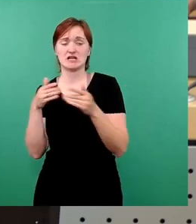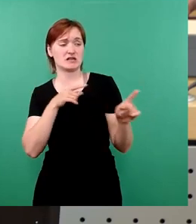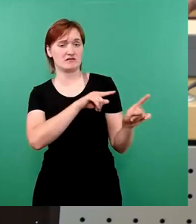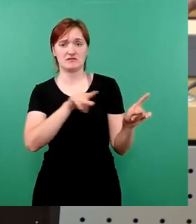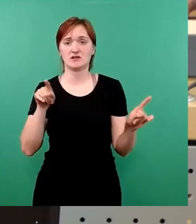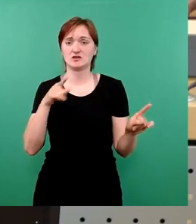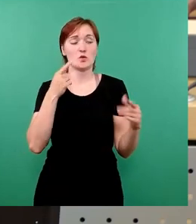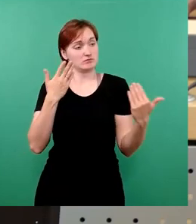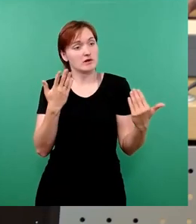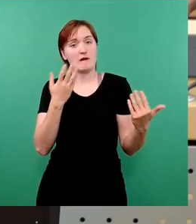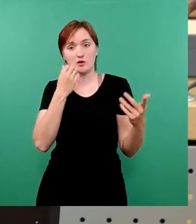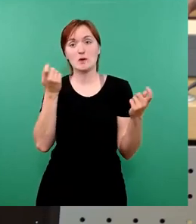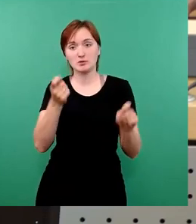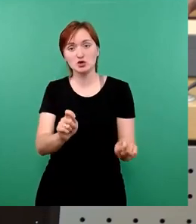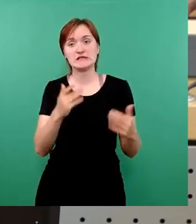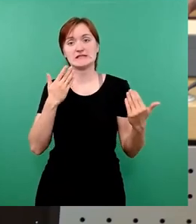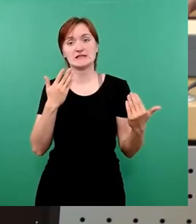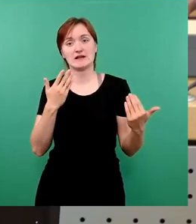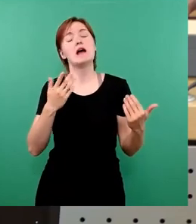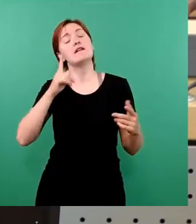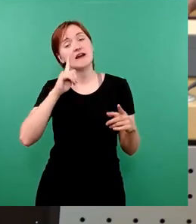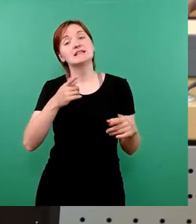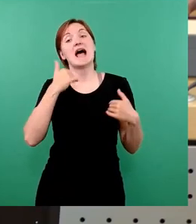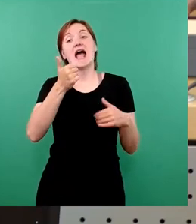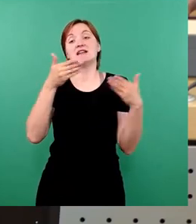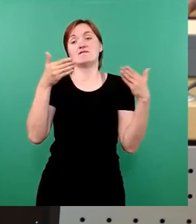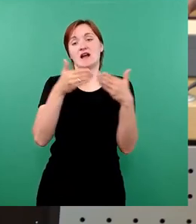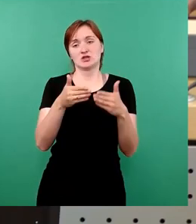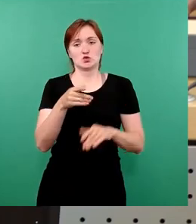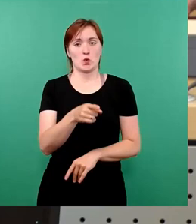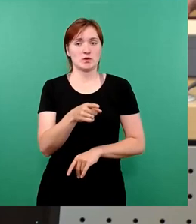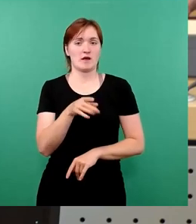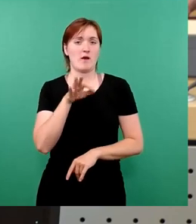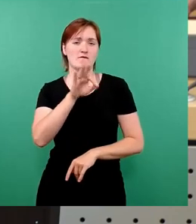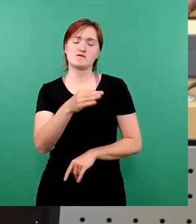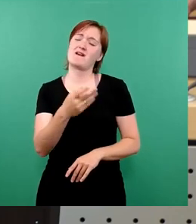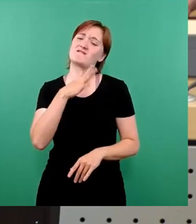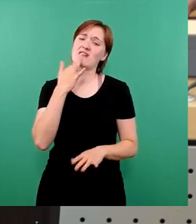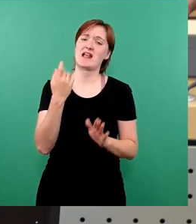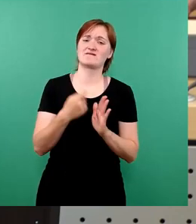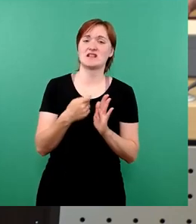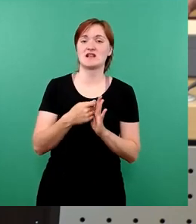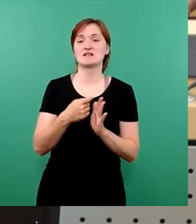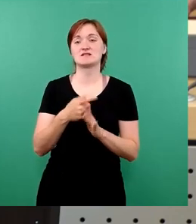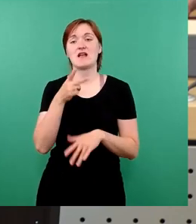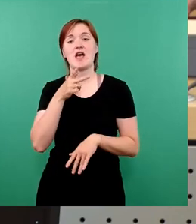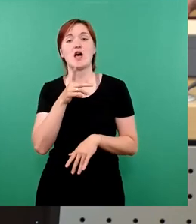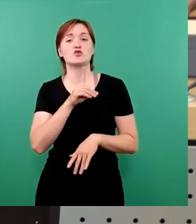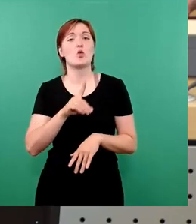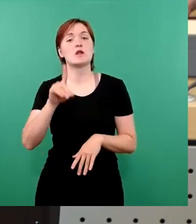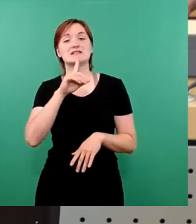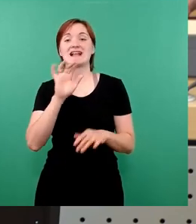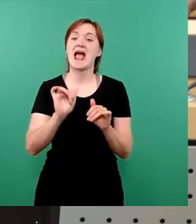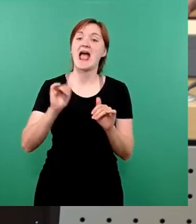beschließen. Wir wissen auch, dass es einer Fraktion so viel wert war, dass wir nun endlich den Herrn Thunhauser zum ersten Bürgermeister